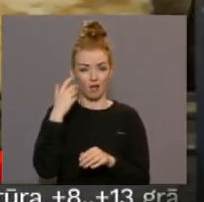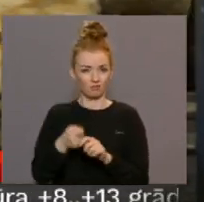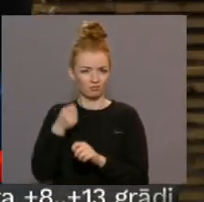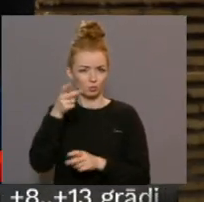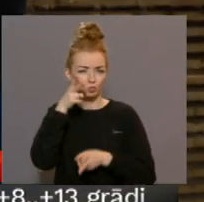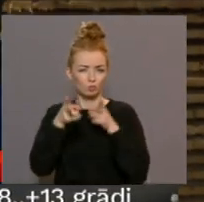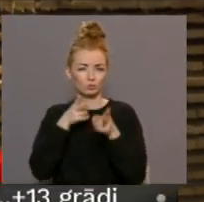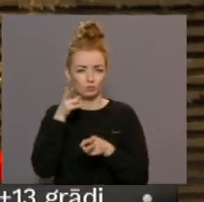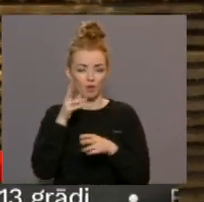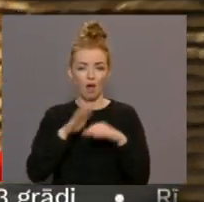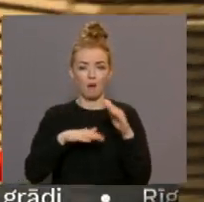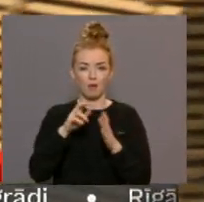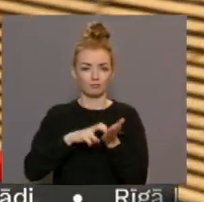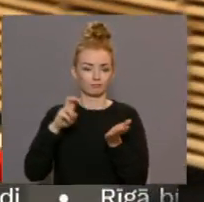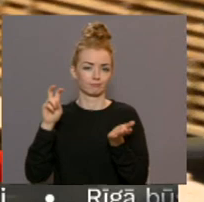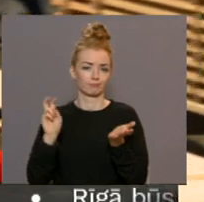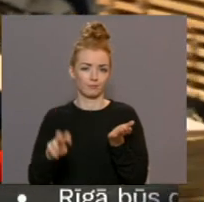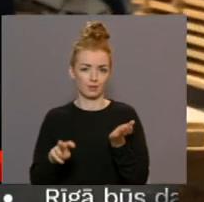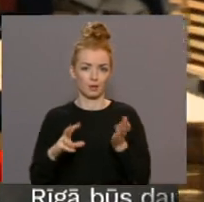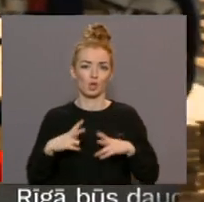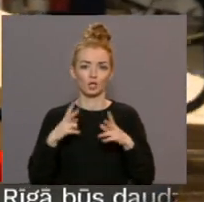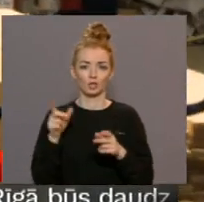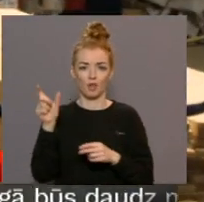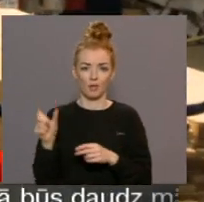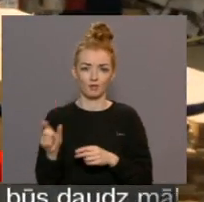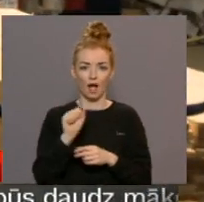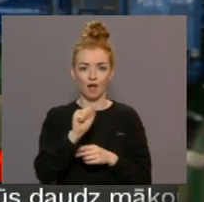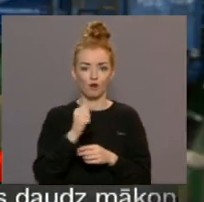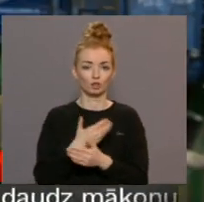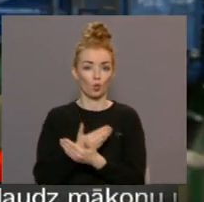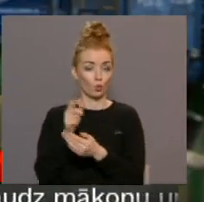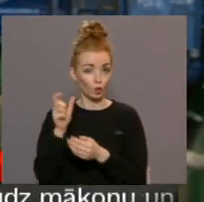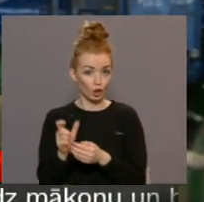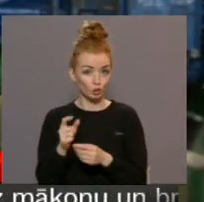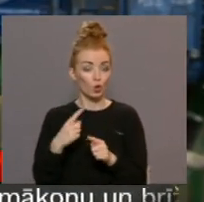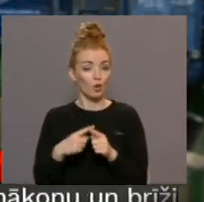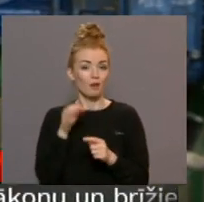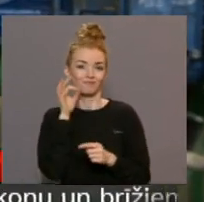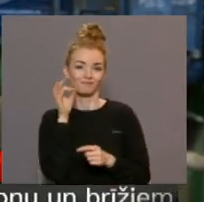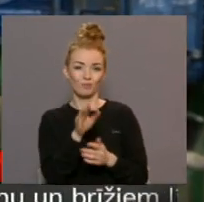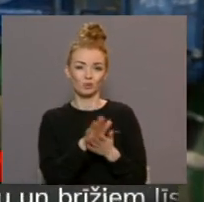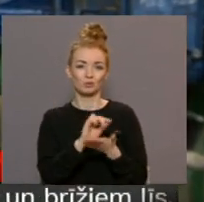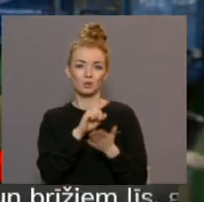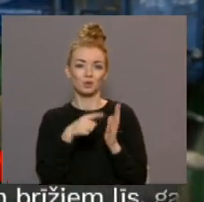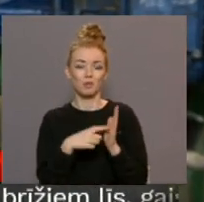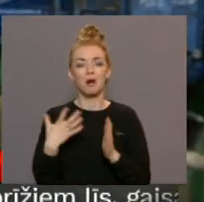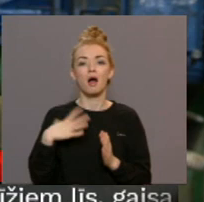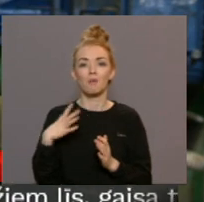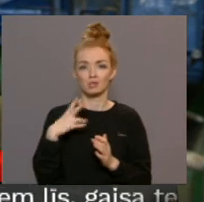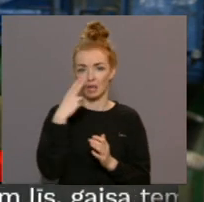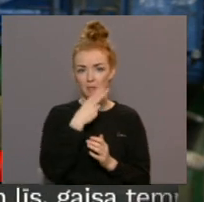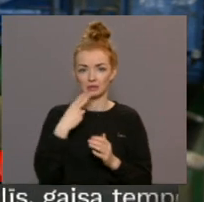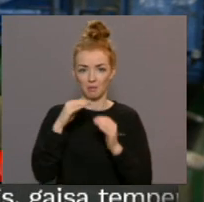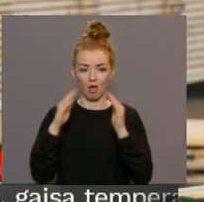ziņām, Amutu zaudēja Rīgas mežu valdes priekšsēdātājs Aivars Tauriņš. Atbildot uz jautājumu par to, kāpēc saimniecības